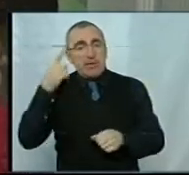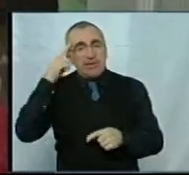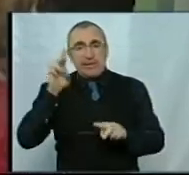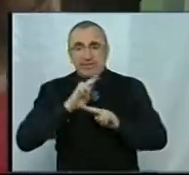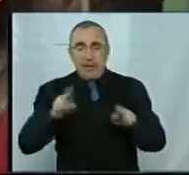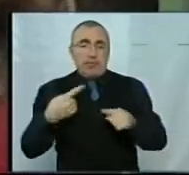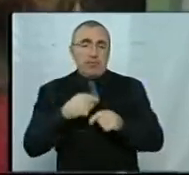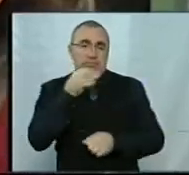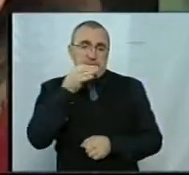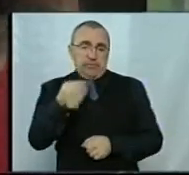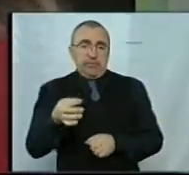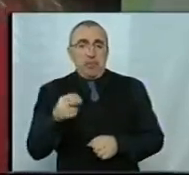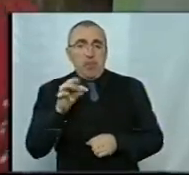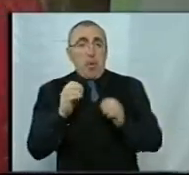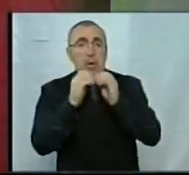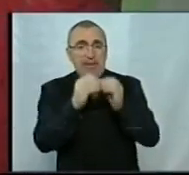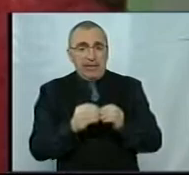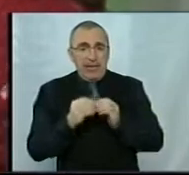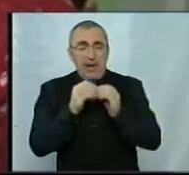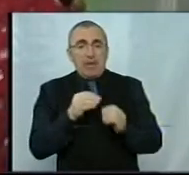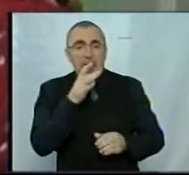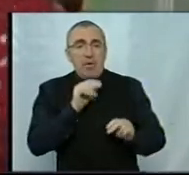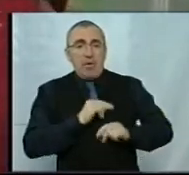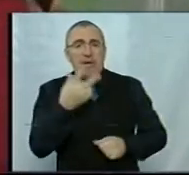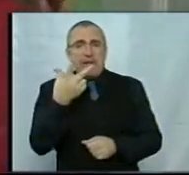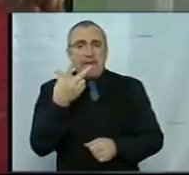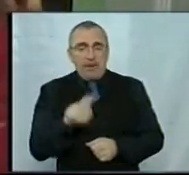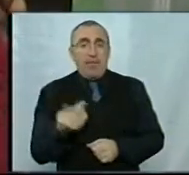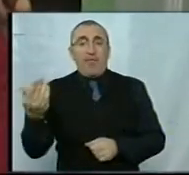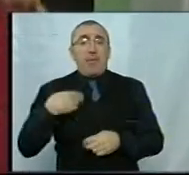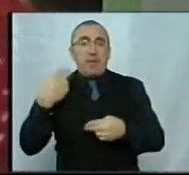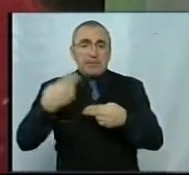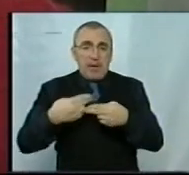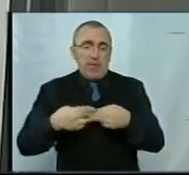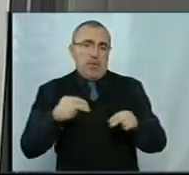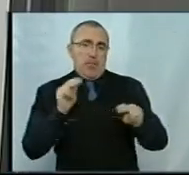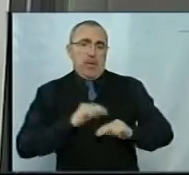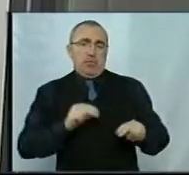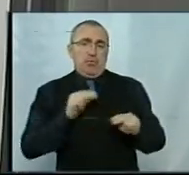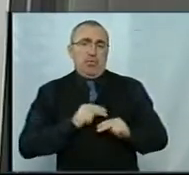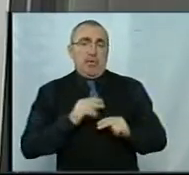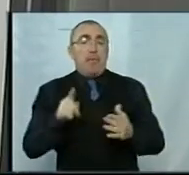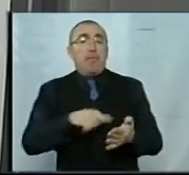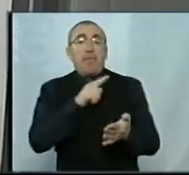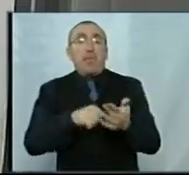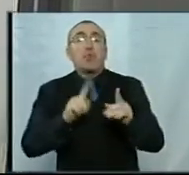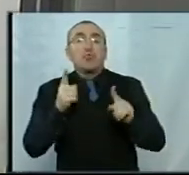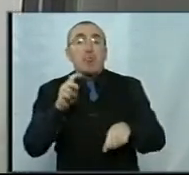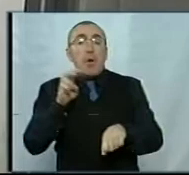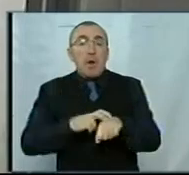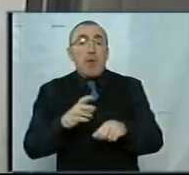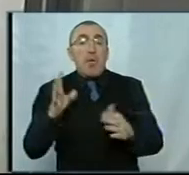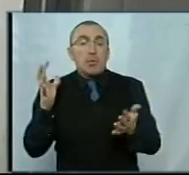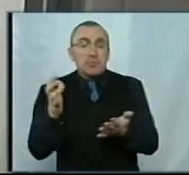сказало це. Ми по 10 годин працюємо вже третій день, а ви нам заважаєте працювати. На питання, чому лікарі мають